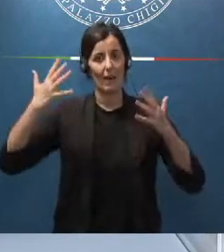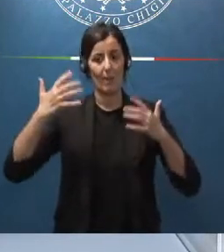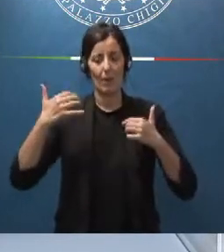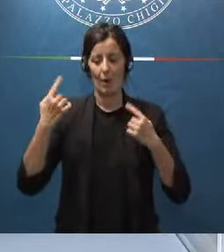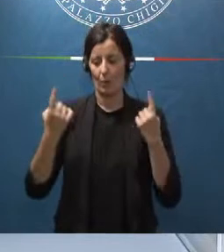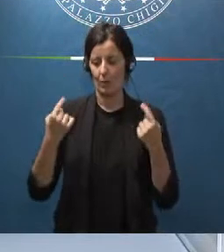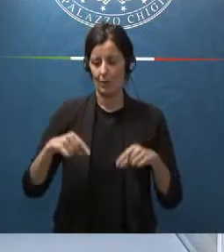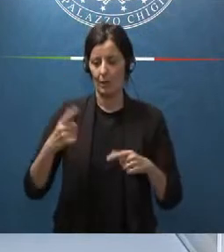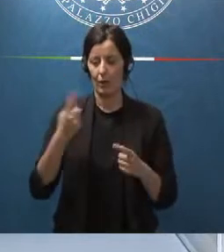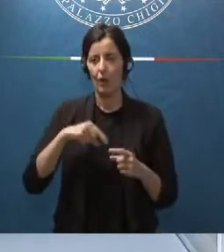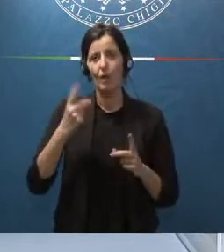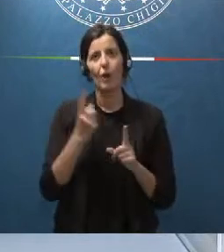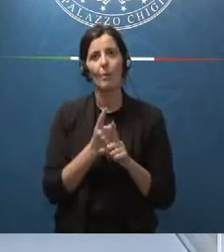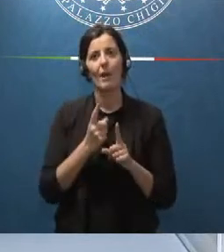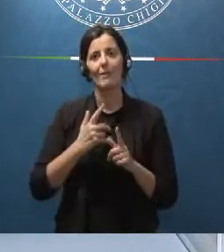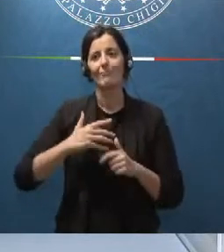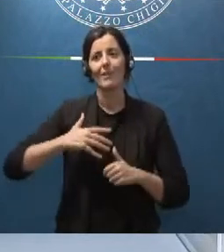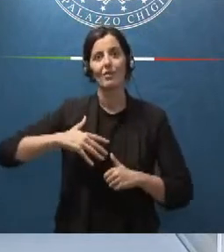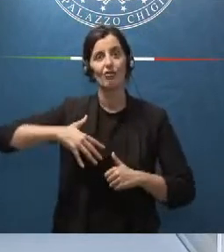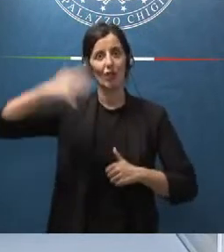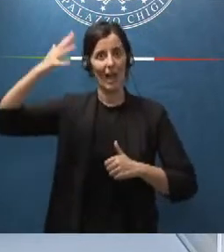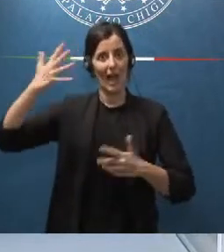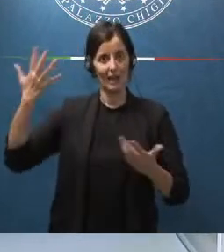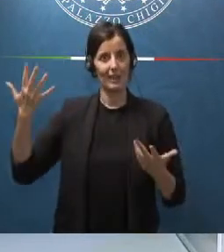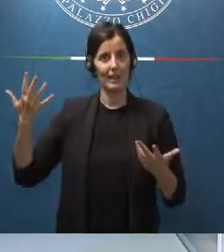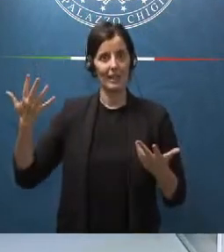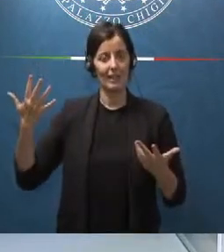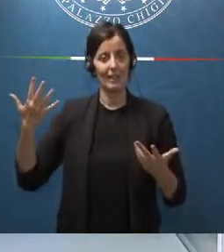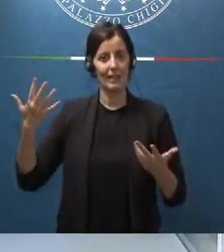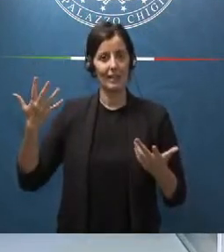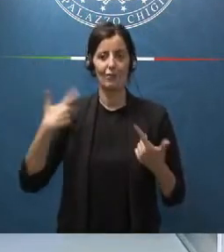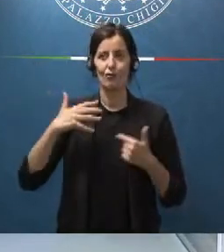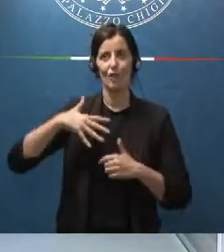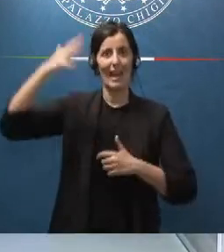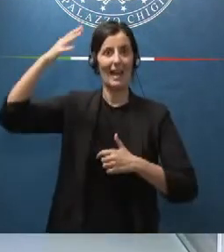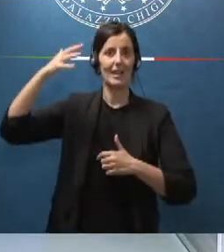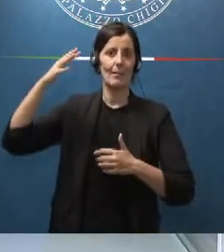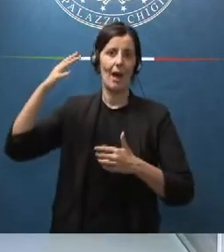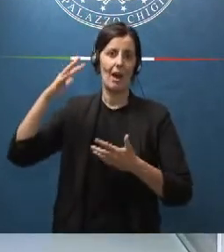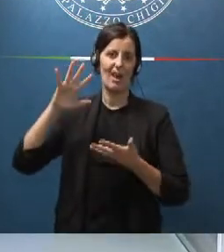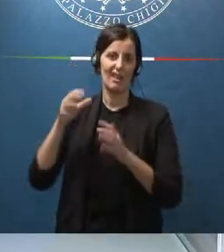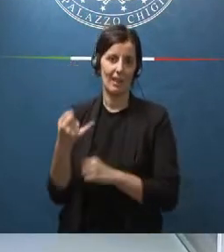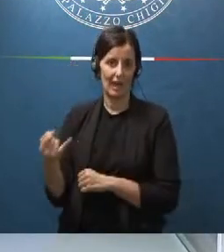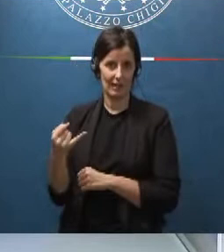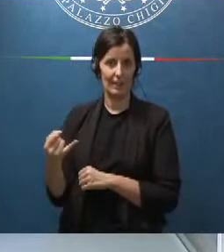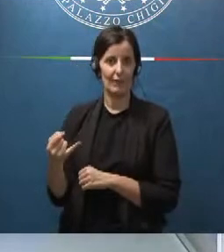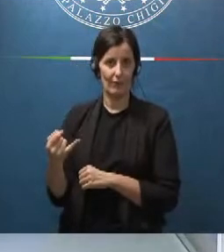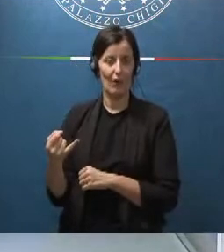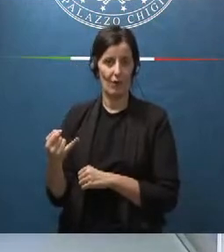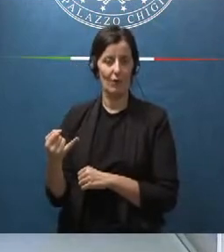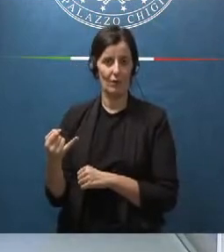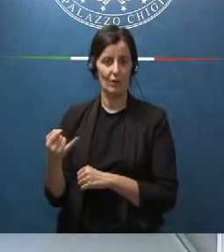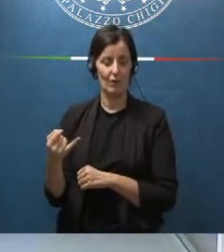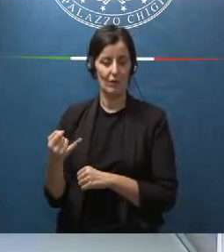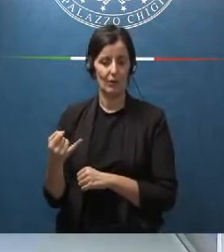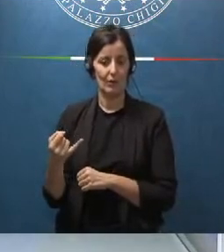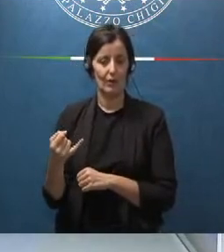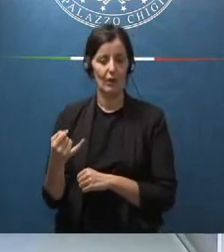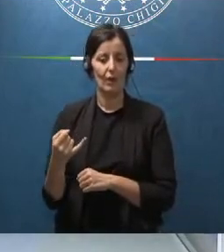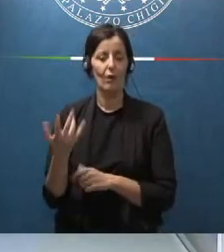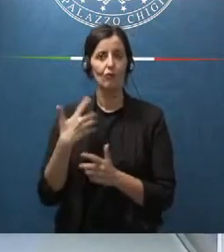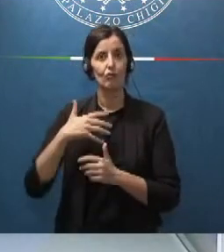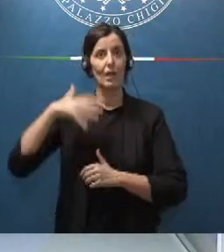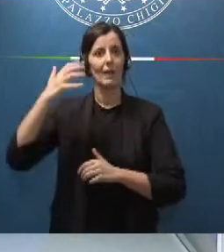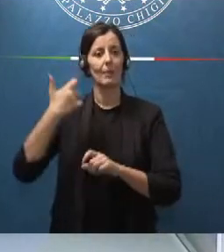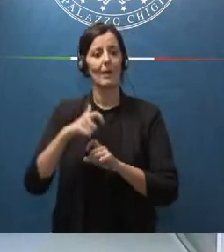questo caso giganti in senso negativo nell'aggredire